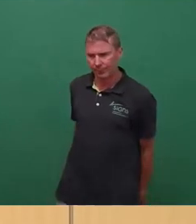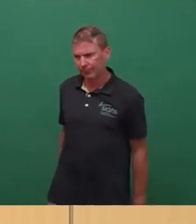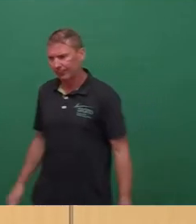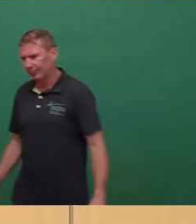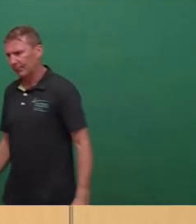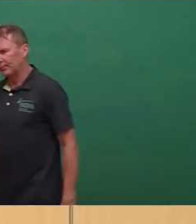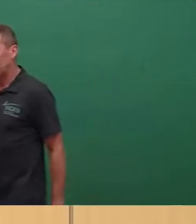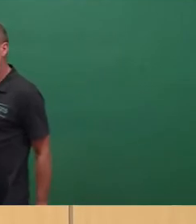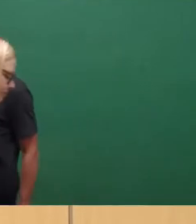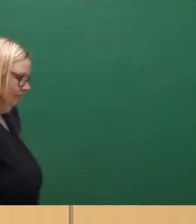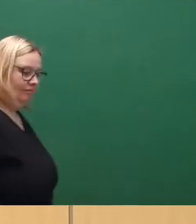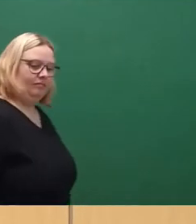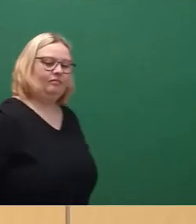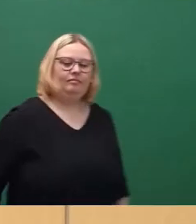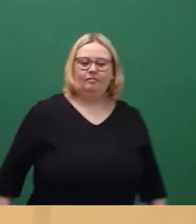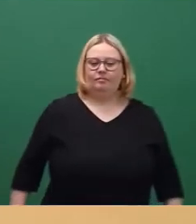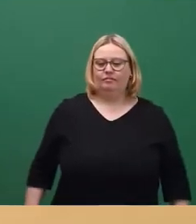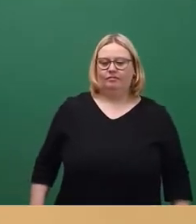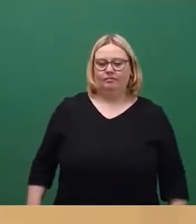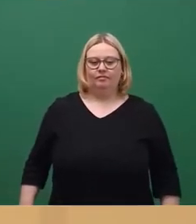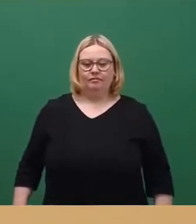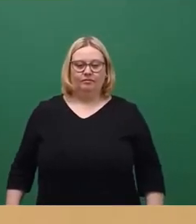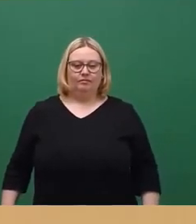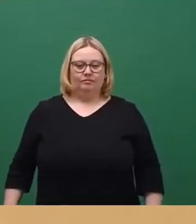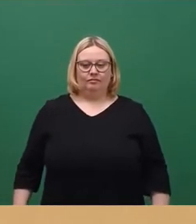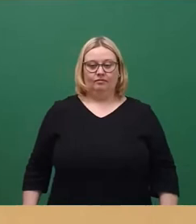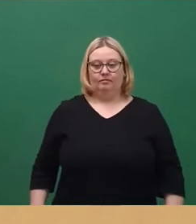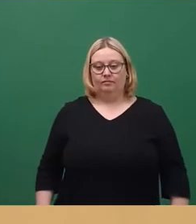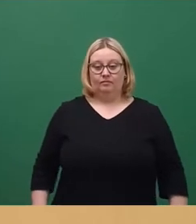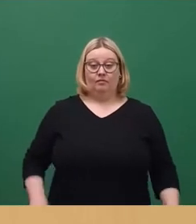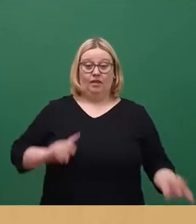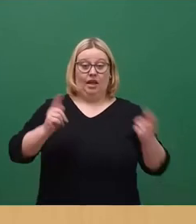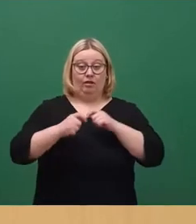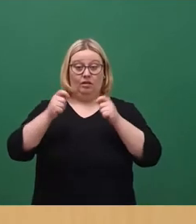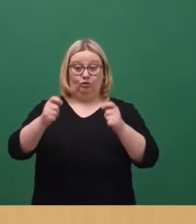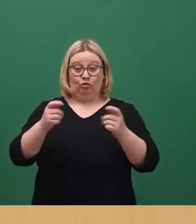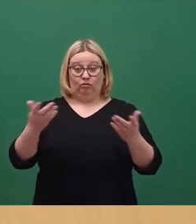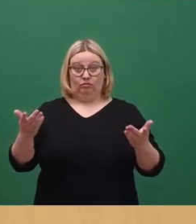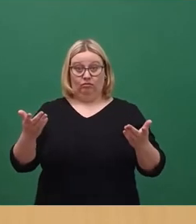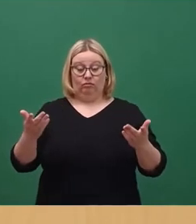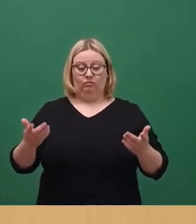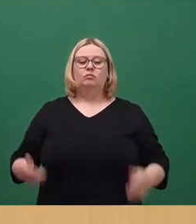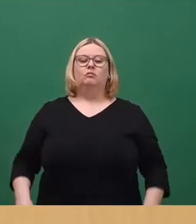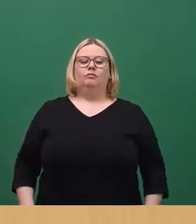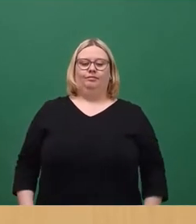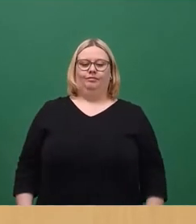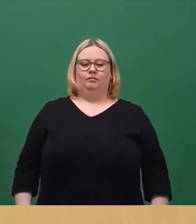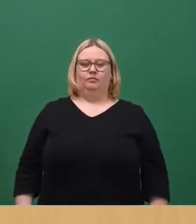So, wird der Änderungsantrag AfD eingebracht oder in der Fraktionsrunde? Frau Dr. Schöps, bitte.